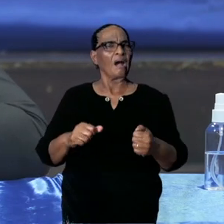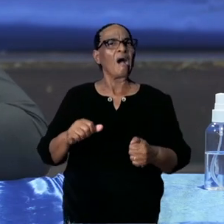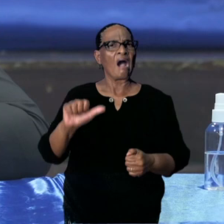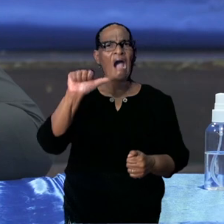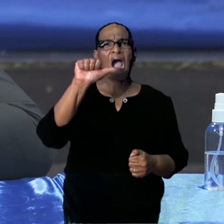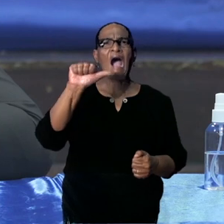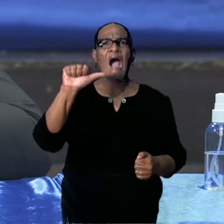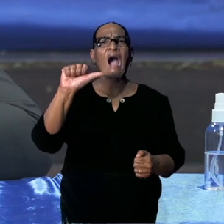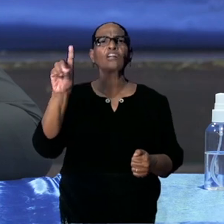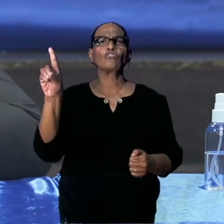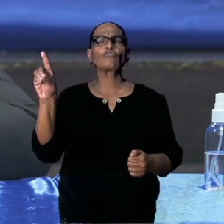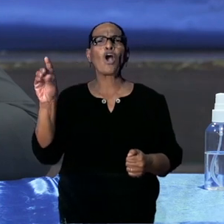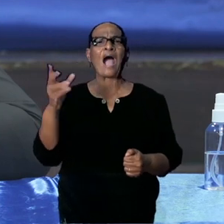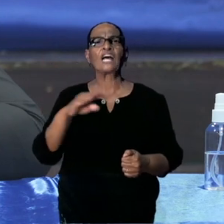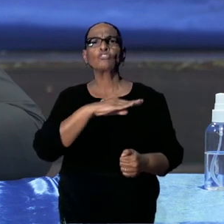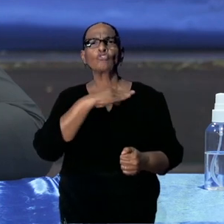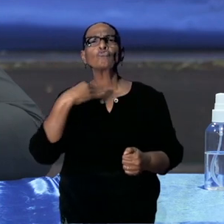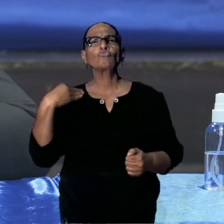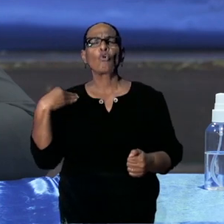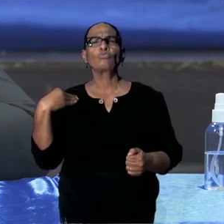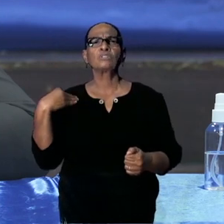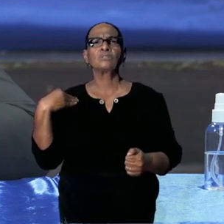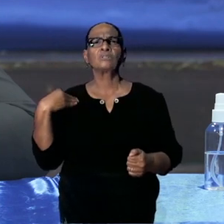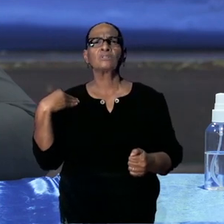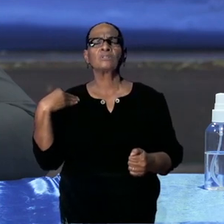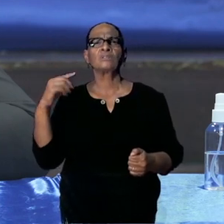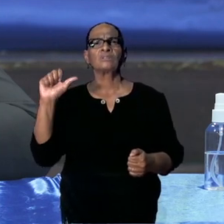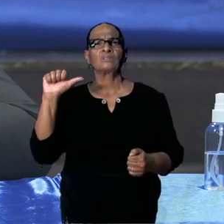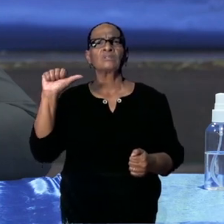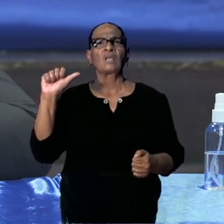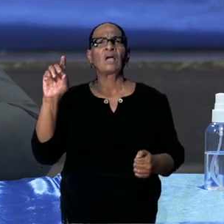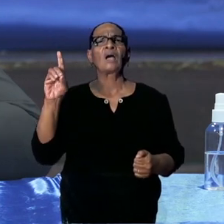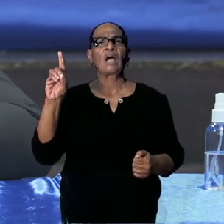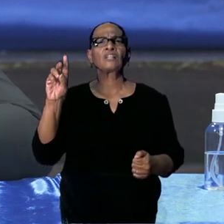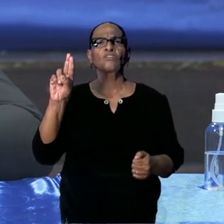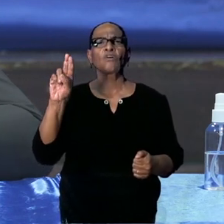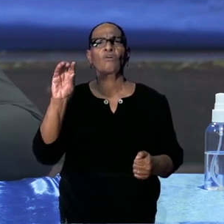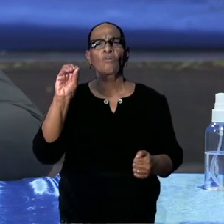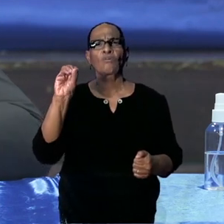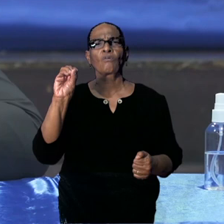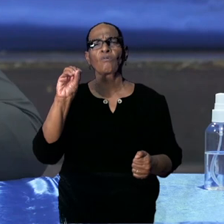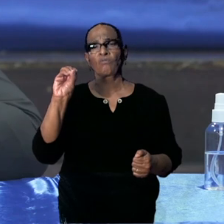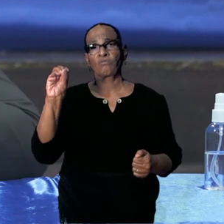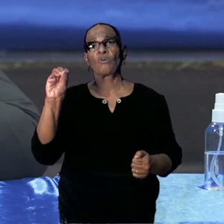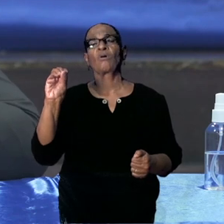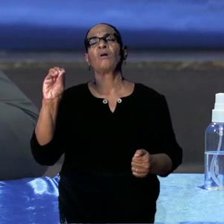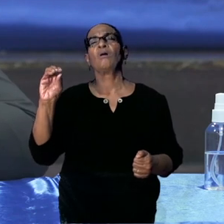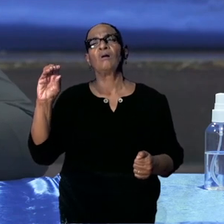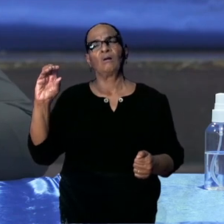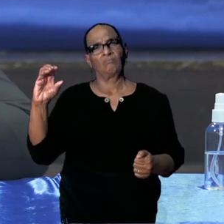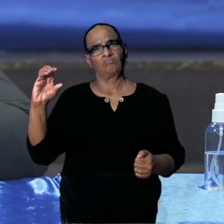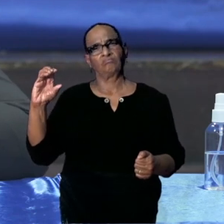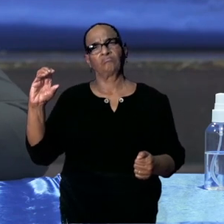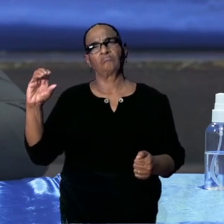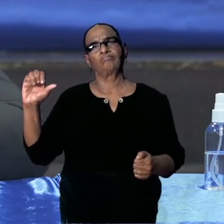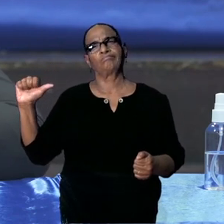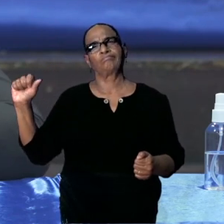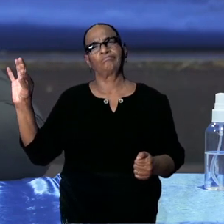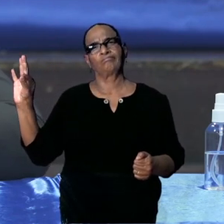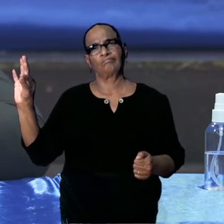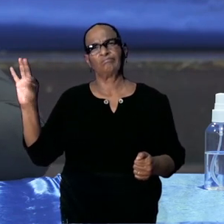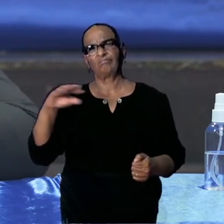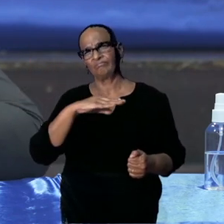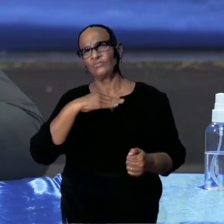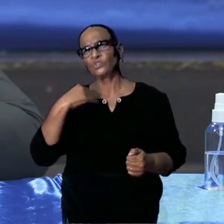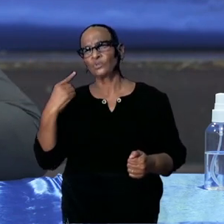het leven heeft gelaten, omdat de familie bevreesd was om